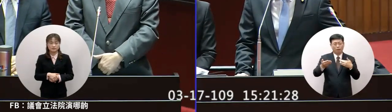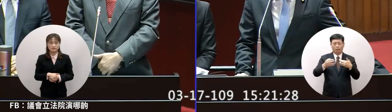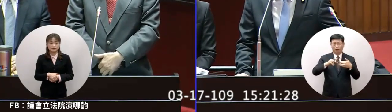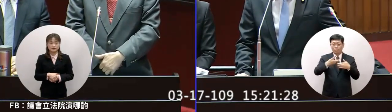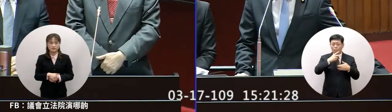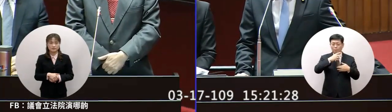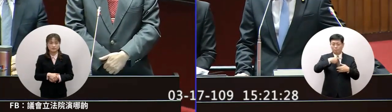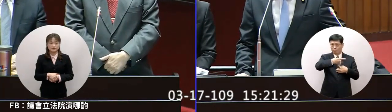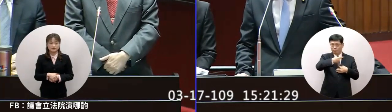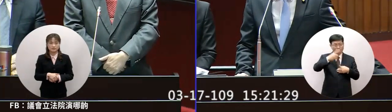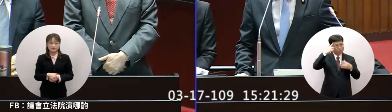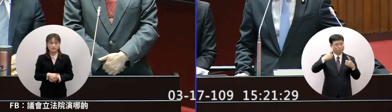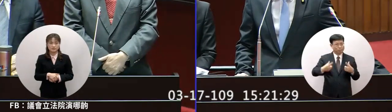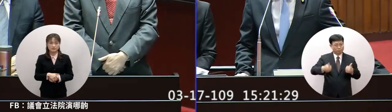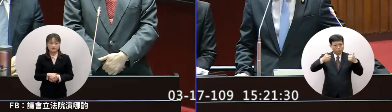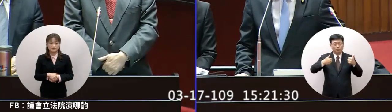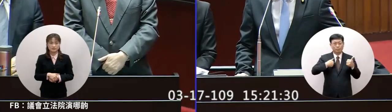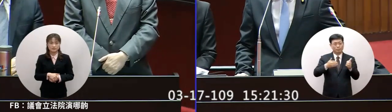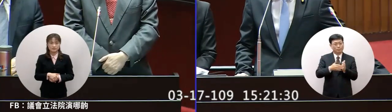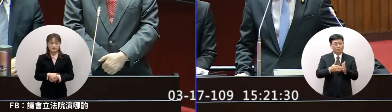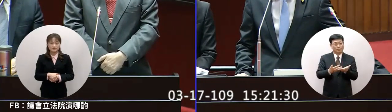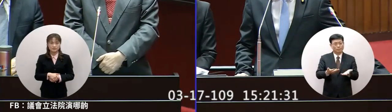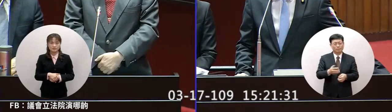過程當中同時各讓一步